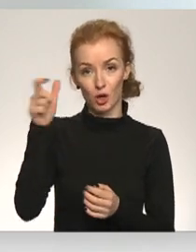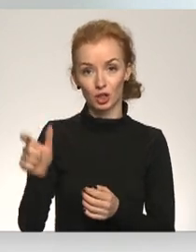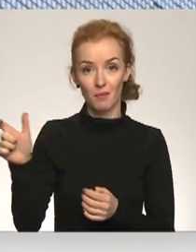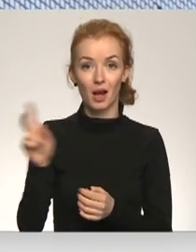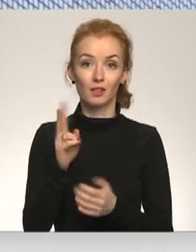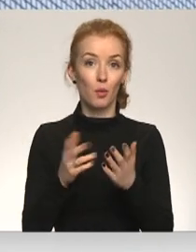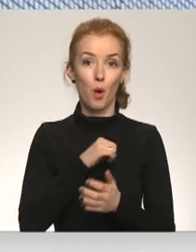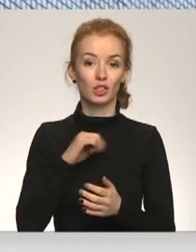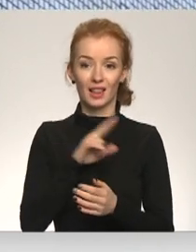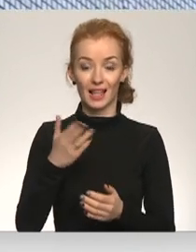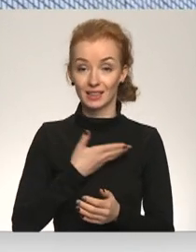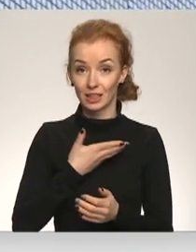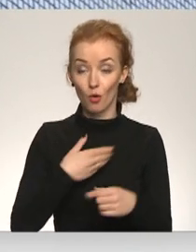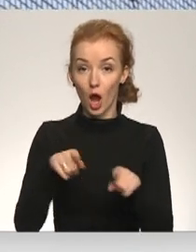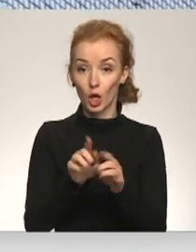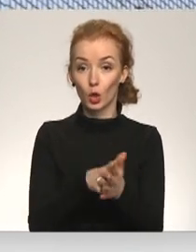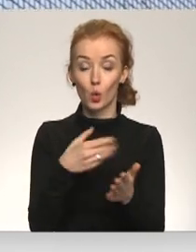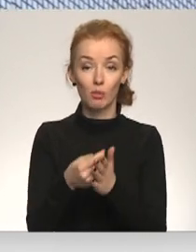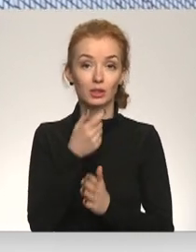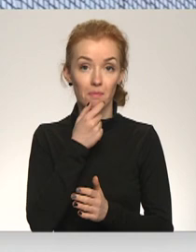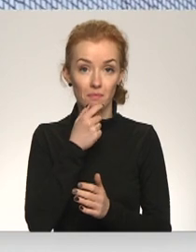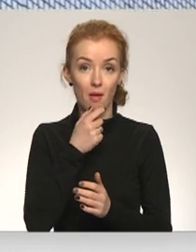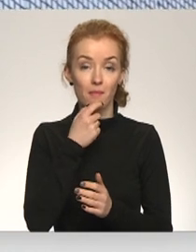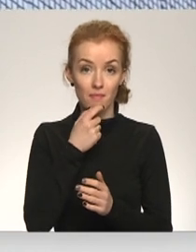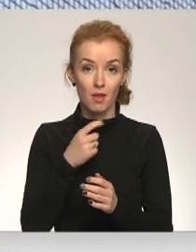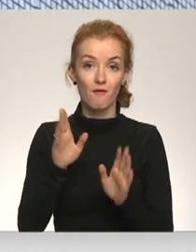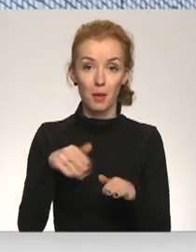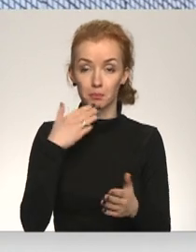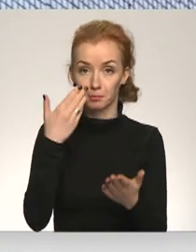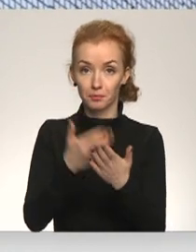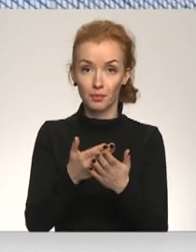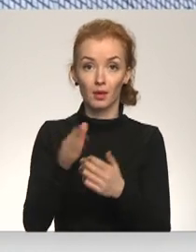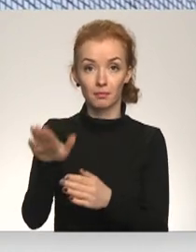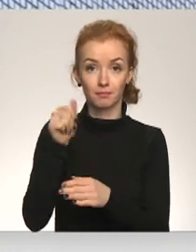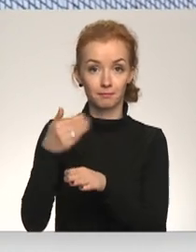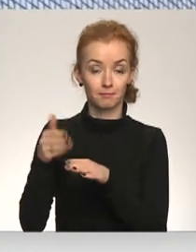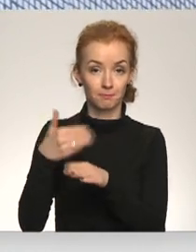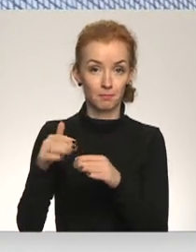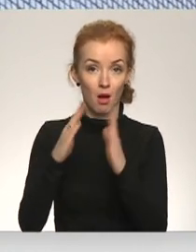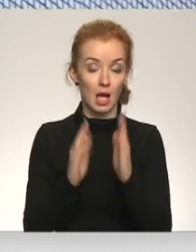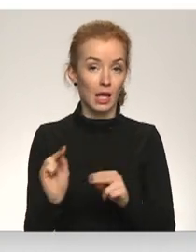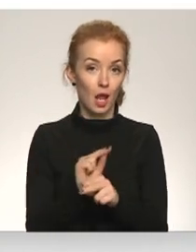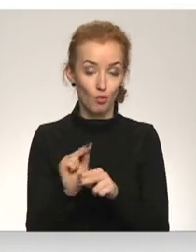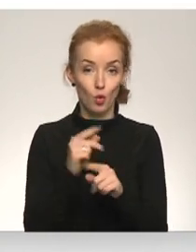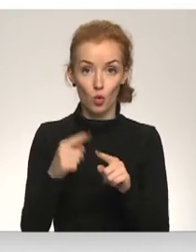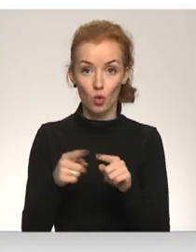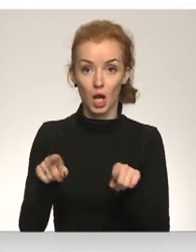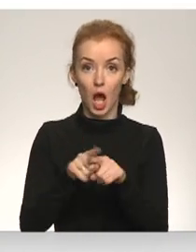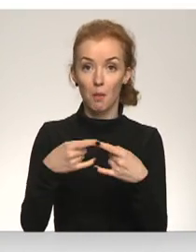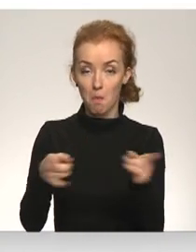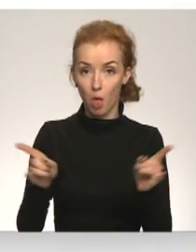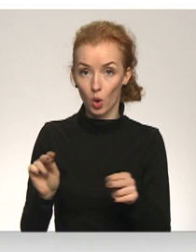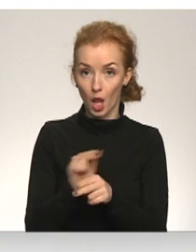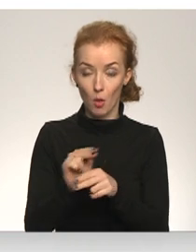dzīvokļībašumā. Tāpat jau kopš septembra daudz dzīvokļu māja iedzīvotāji var pieteikties aizdomam māju remontiem, kas paredz arī finansēm balkonu